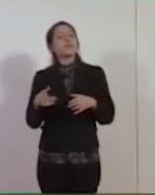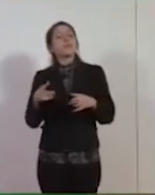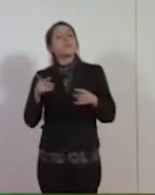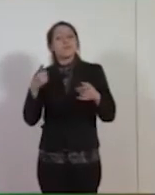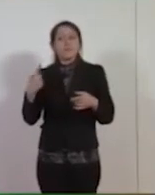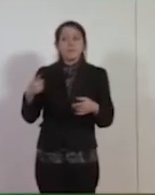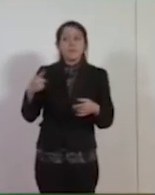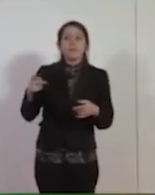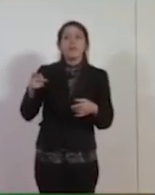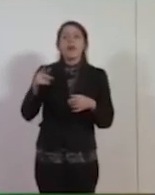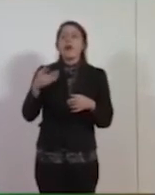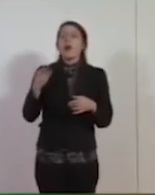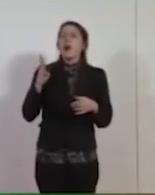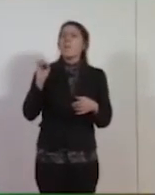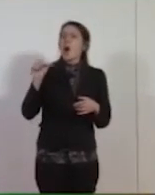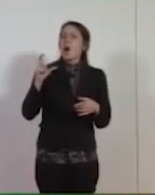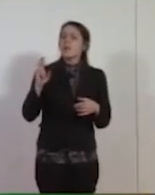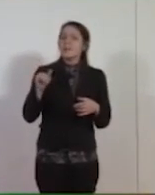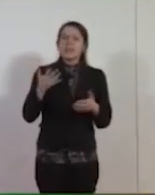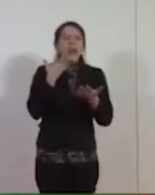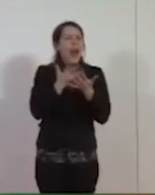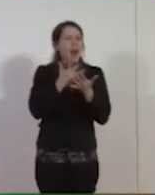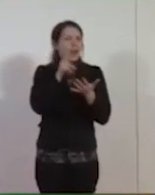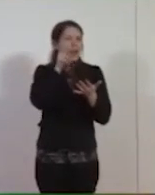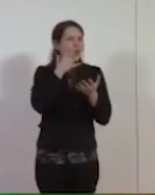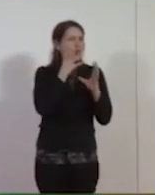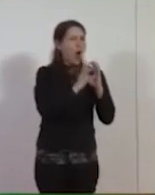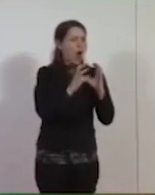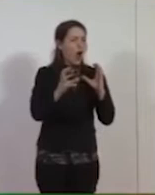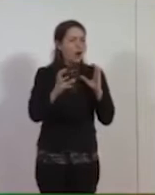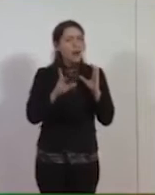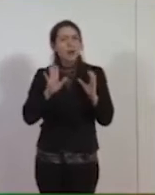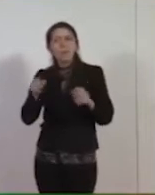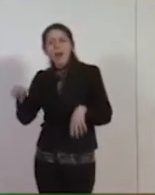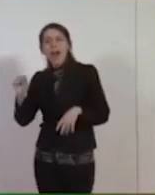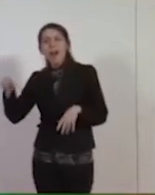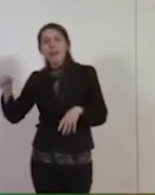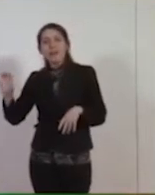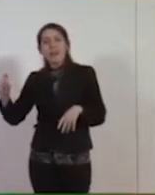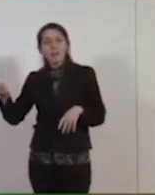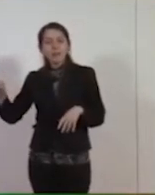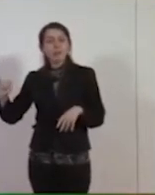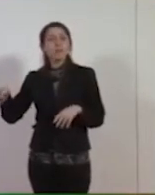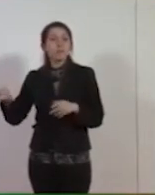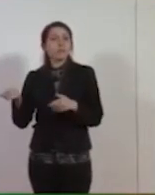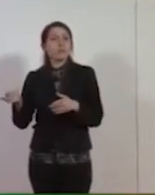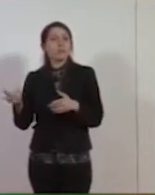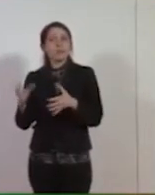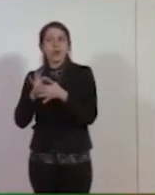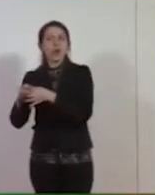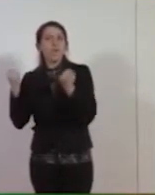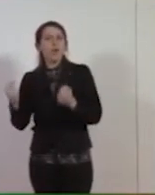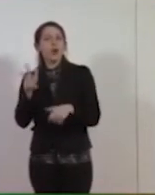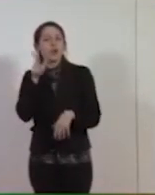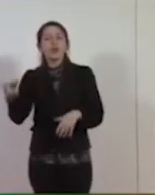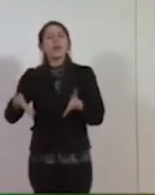Maria Elena ha parlato di molte storie di donne, molto legata alle donne. Lei comincia come sindacalista e